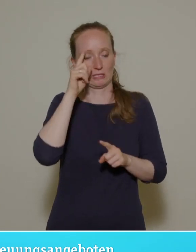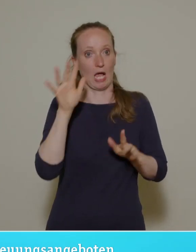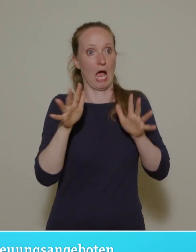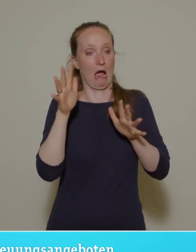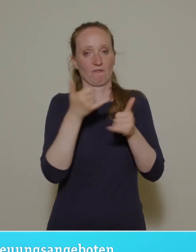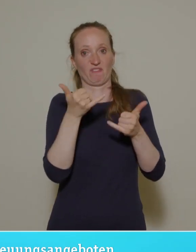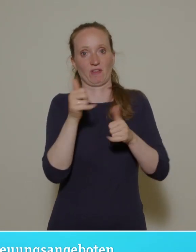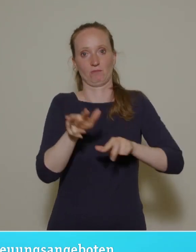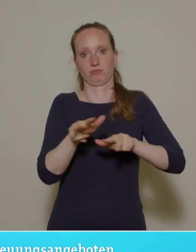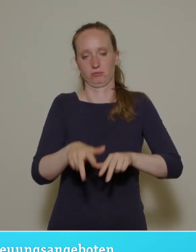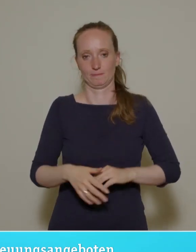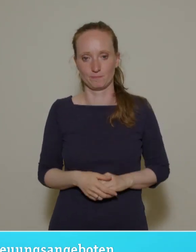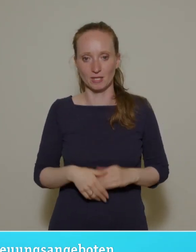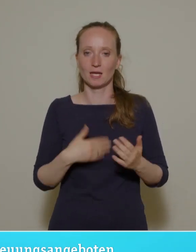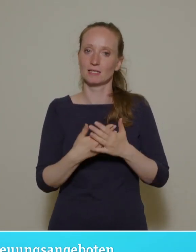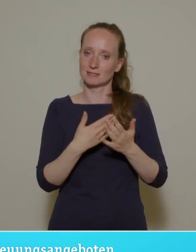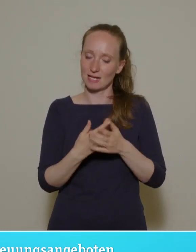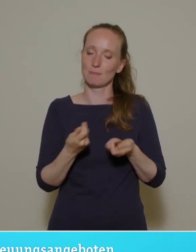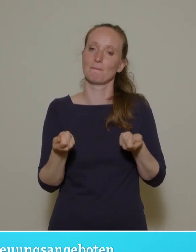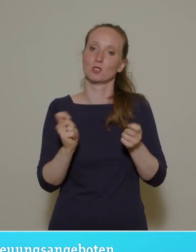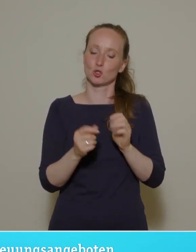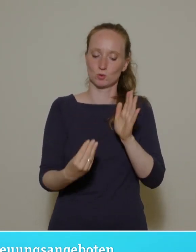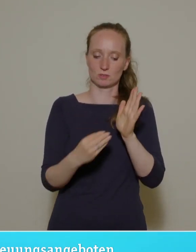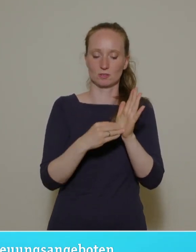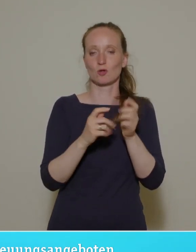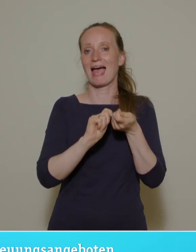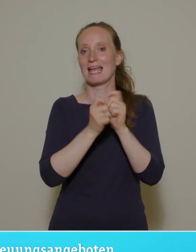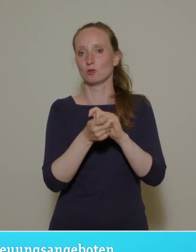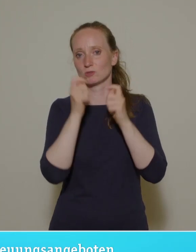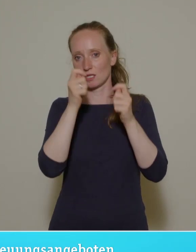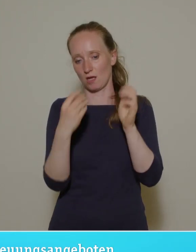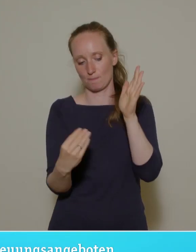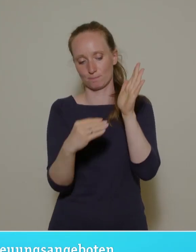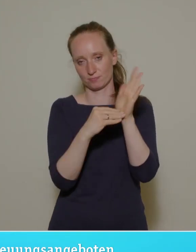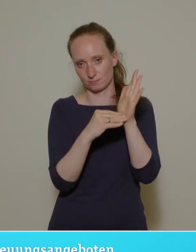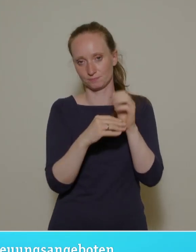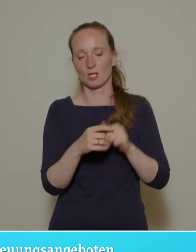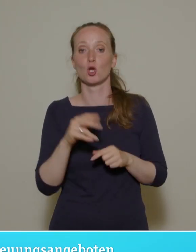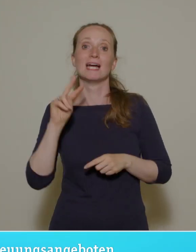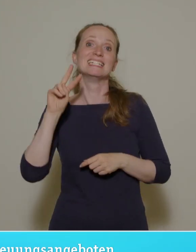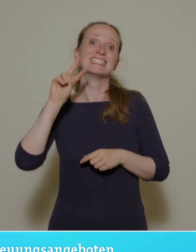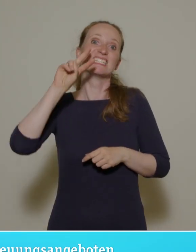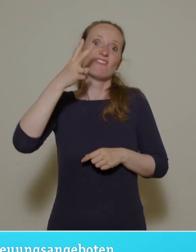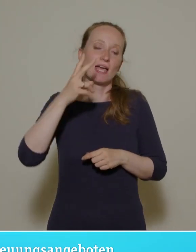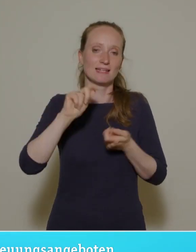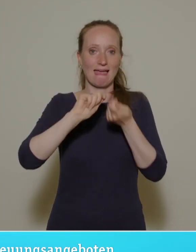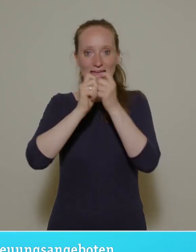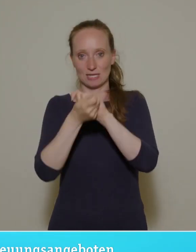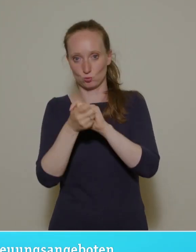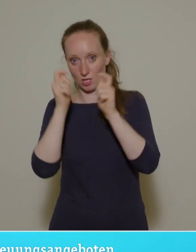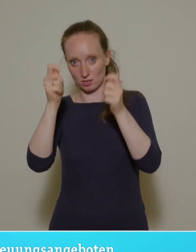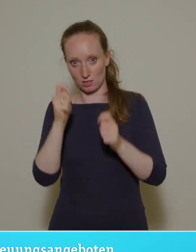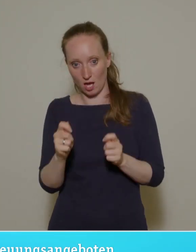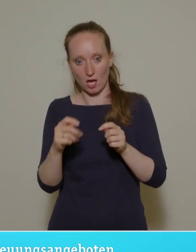gefehlt in den Aspekten in der Beschlussfassung, und deswegen stellen wir diesen Änderungsantrag. Der zweite Änderungsantrag, der